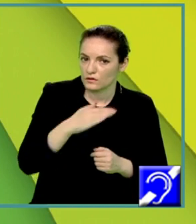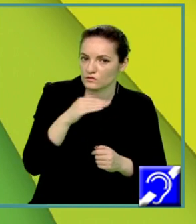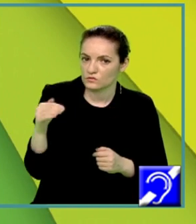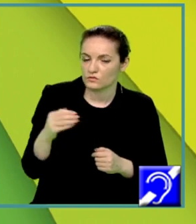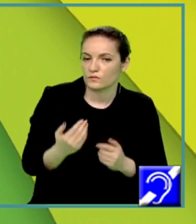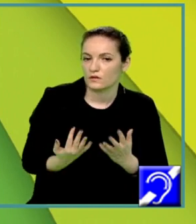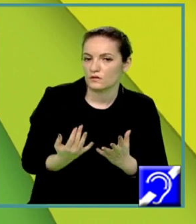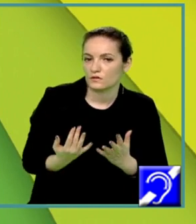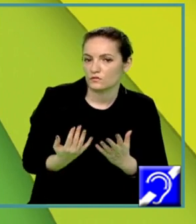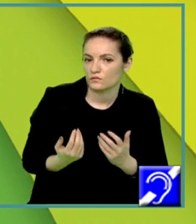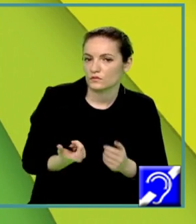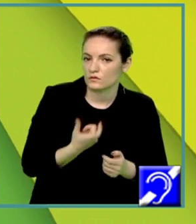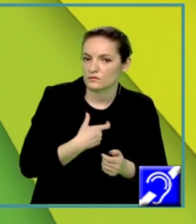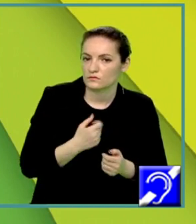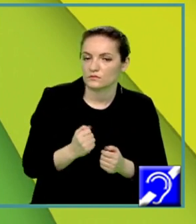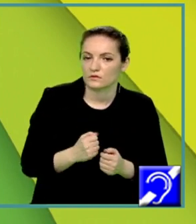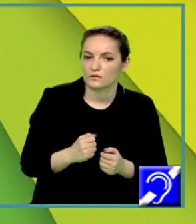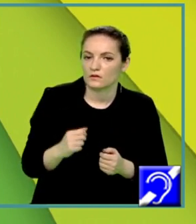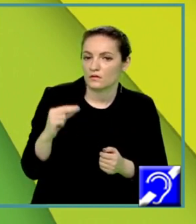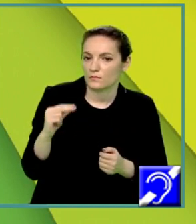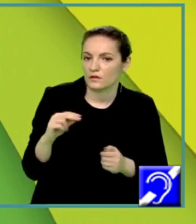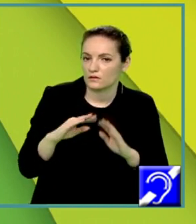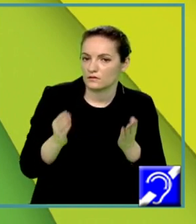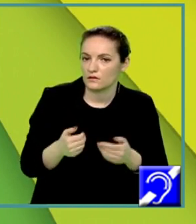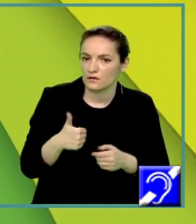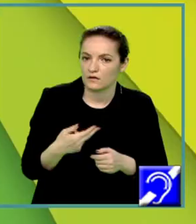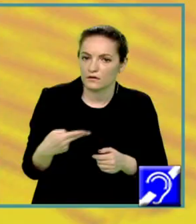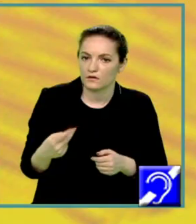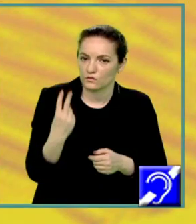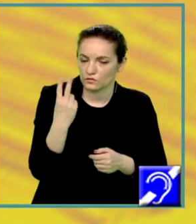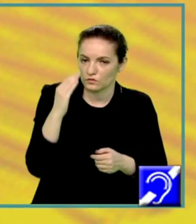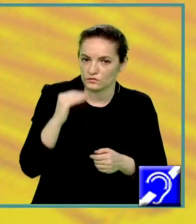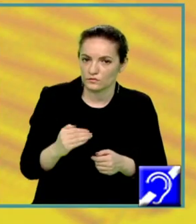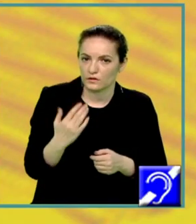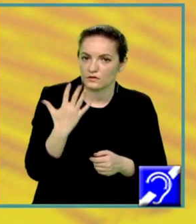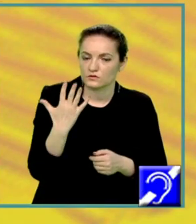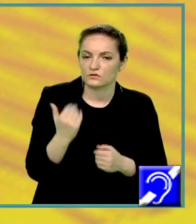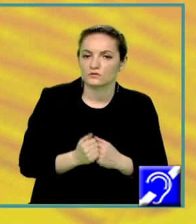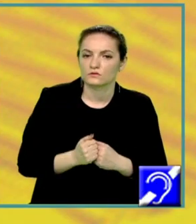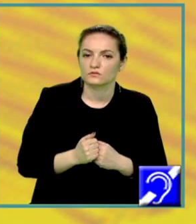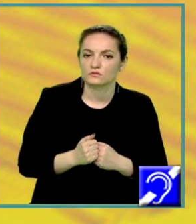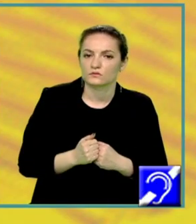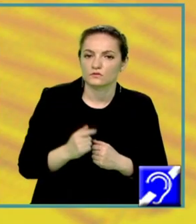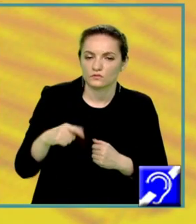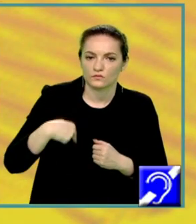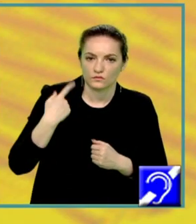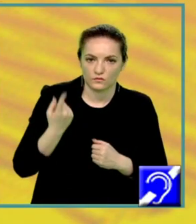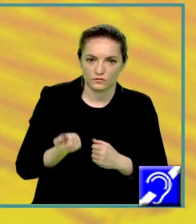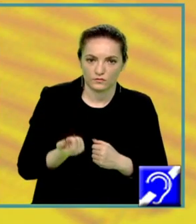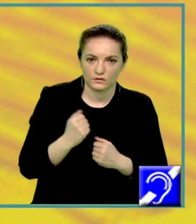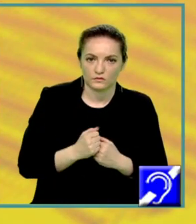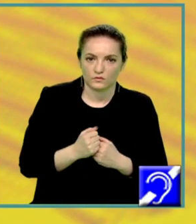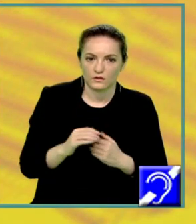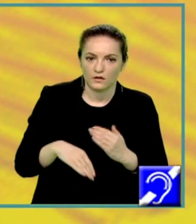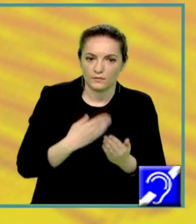Deci probabilitatea de A este egal cu 2 supra 5. Următoarea aplicație pe care v-o propun